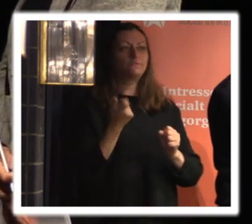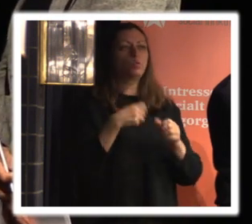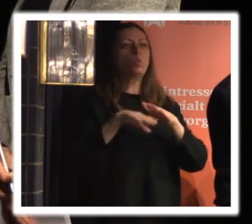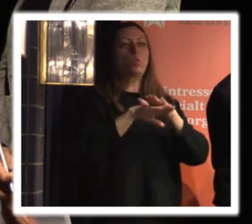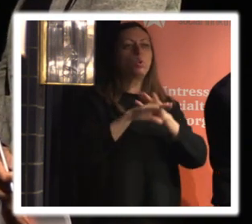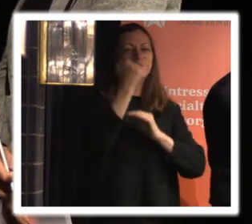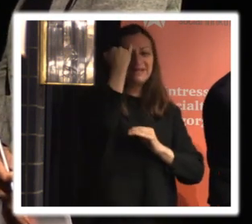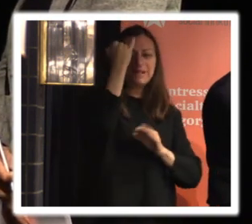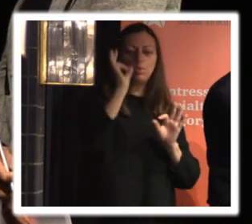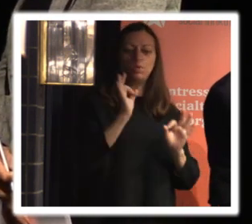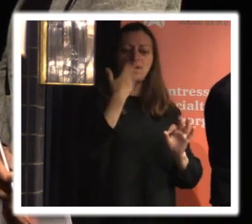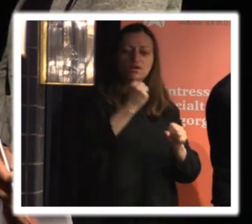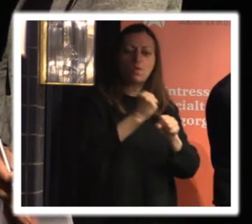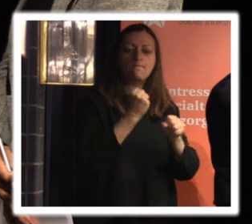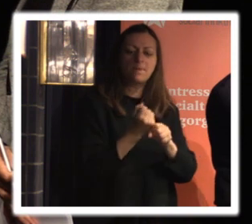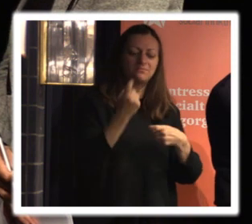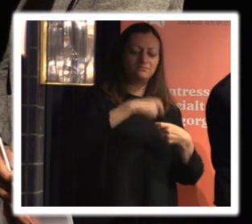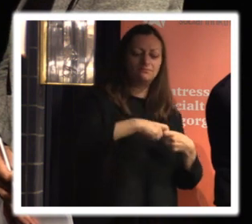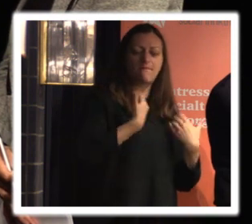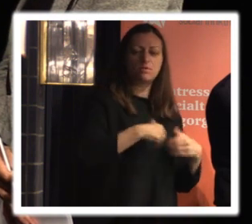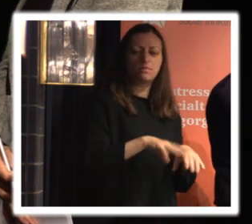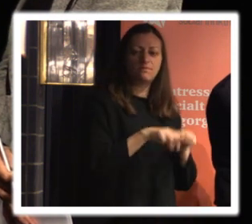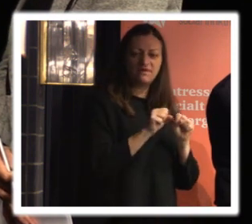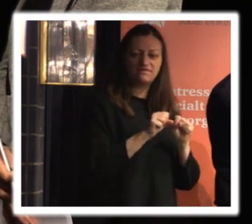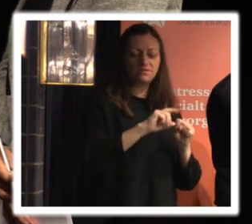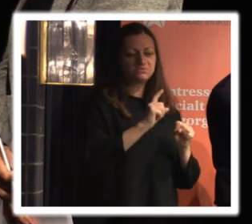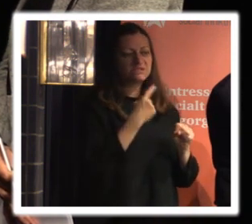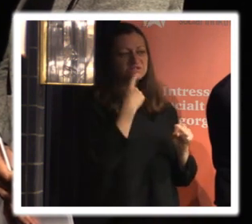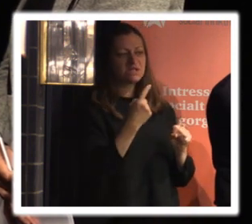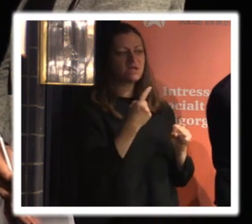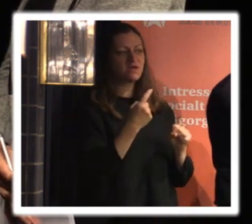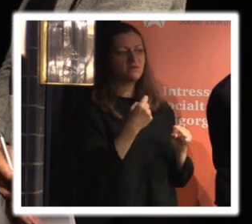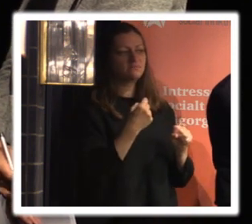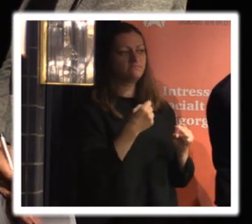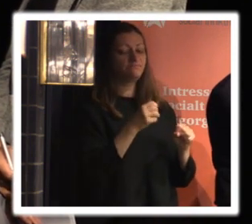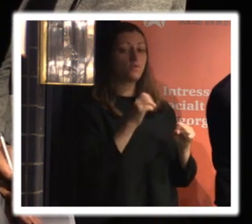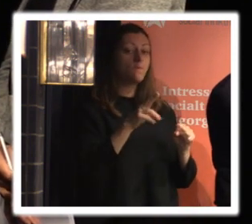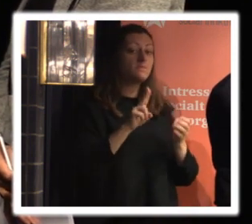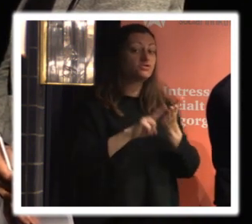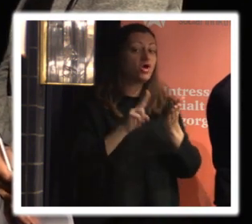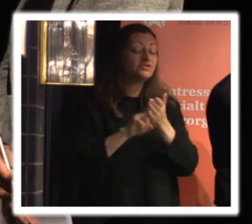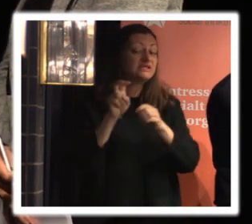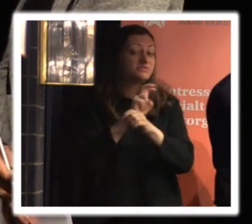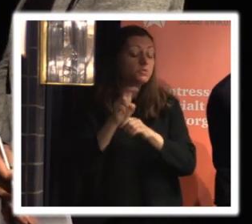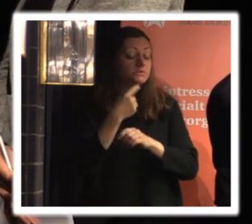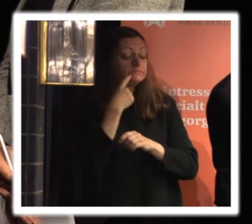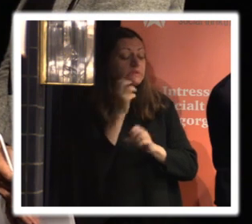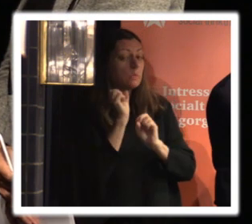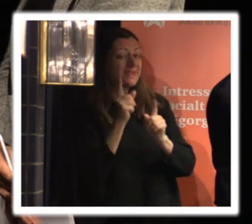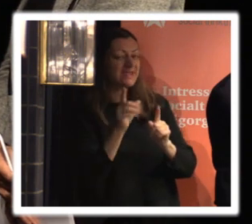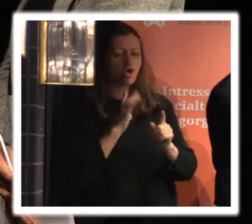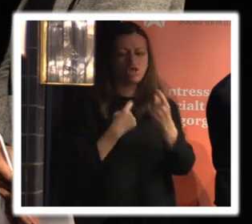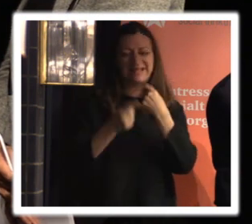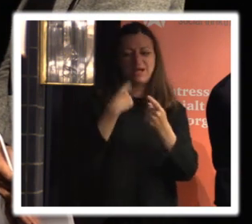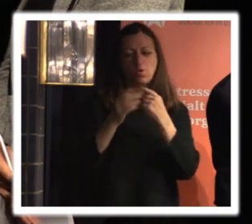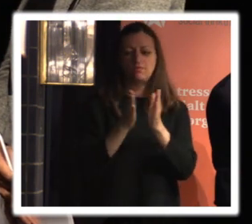på hur man ska arbeta med personuppgifter och så kan man säga att man får okej på den från datainspektionen man har någon sorts dialog då med